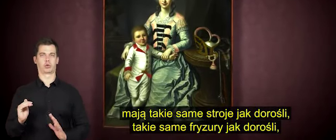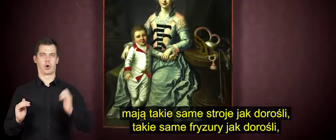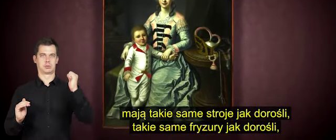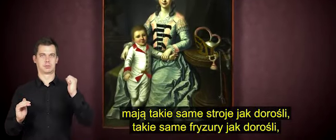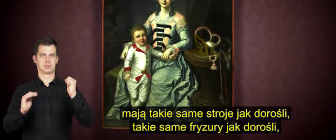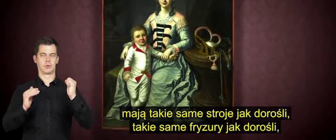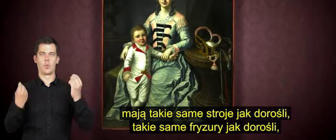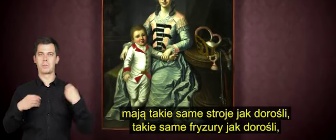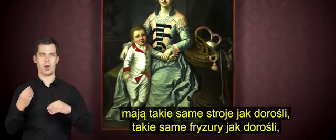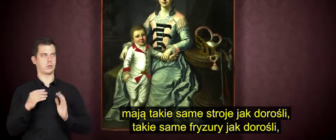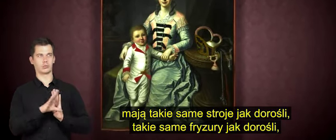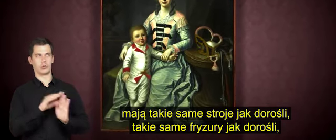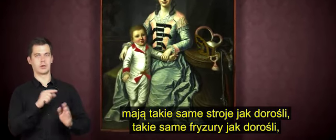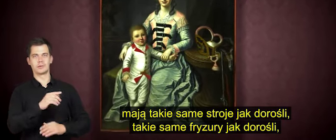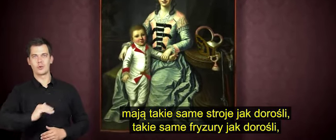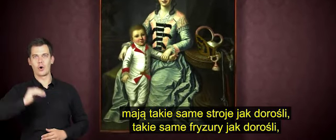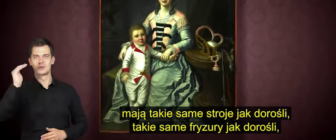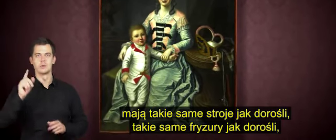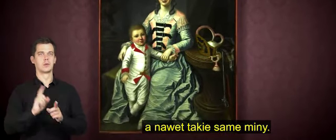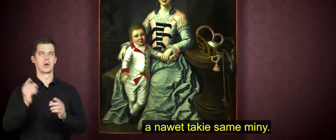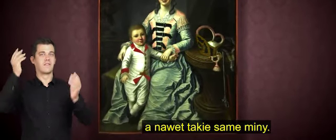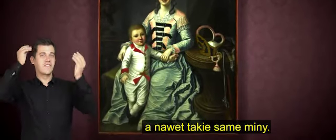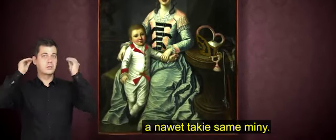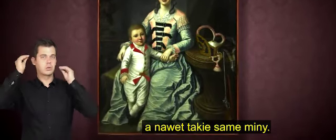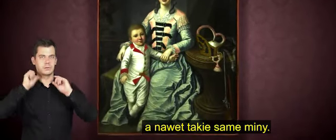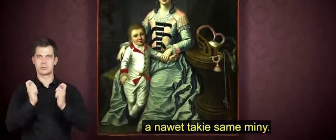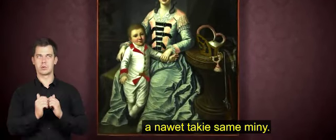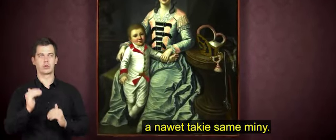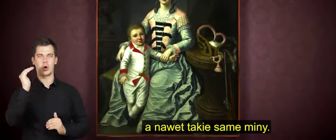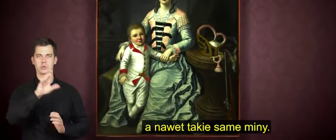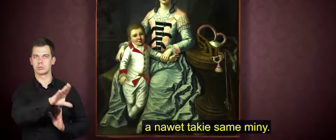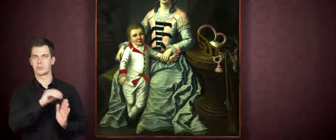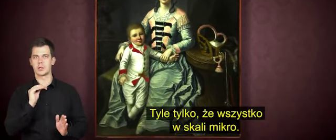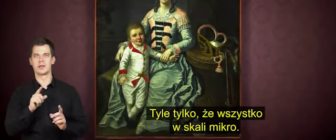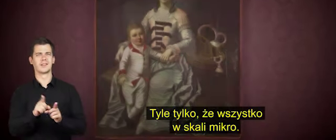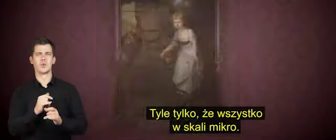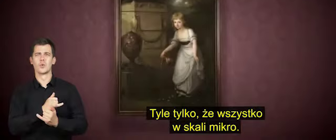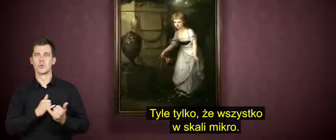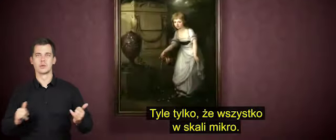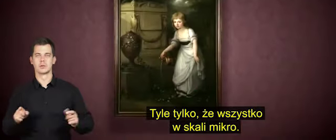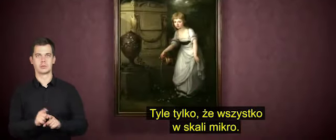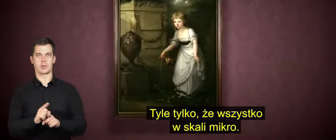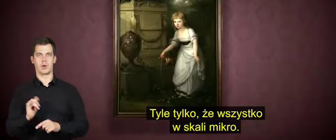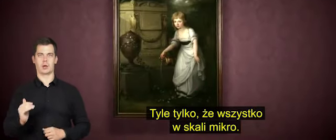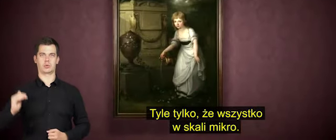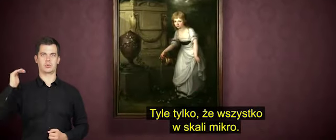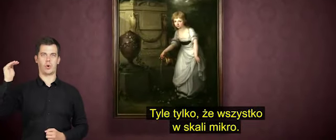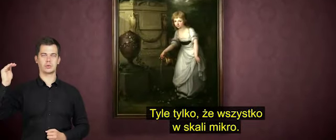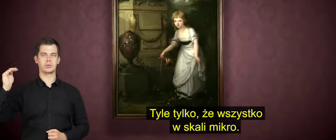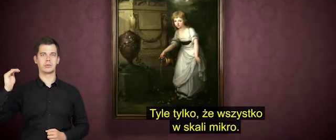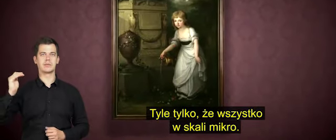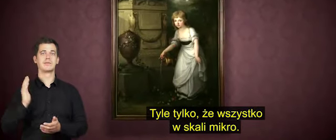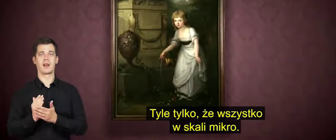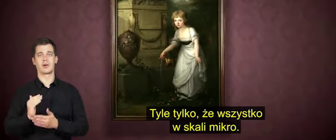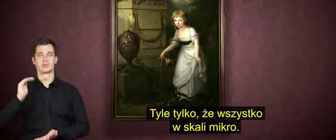stroje jak dorośli, takie same fryzury jak dorośli, ba, takie same miny. No tyle tylko, że wszystko w skali mikro.